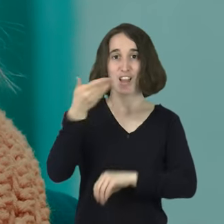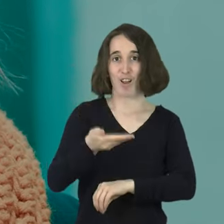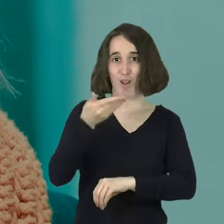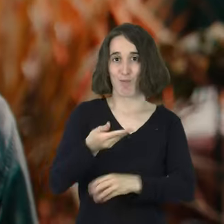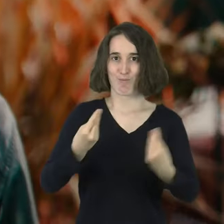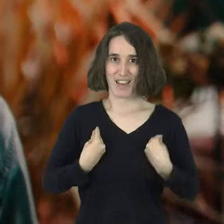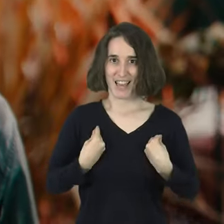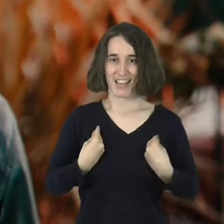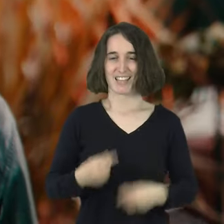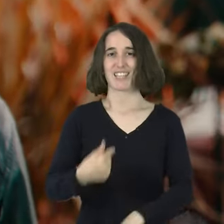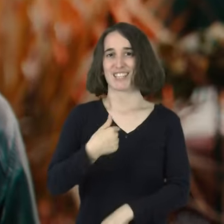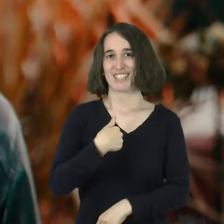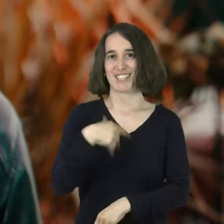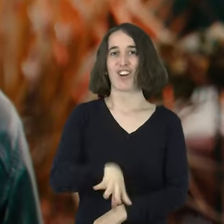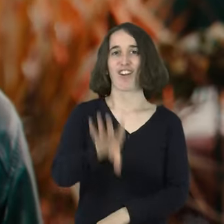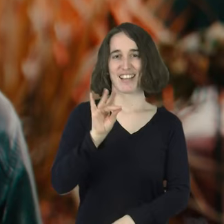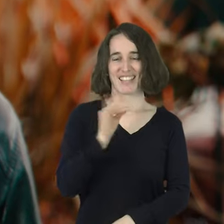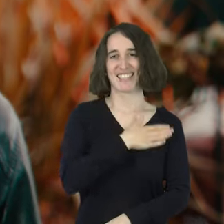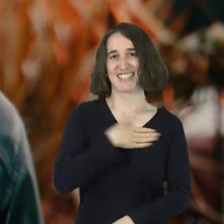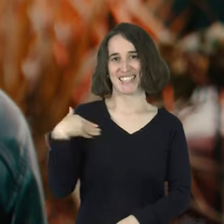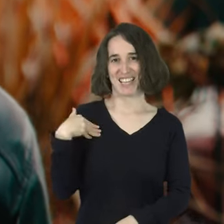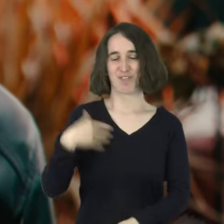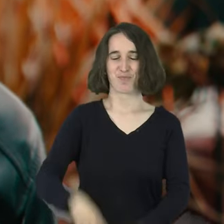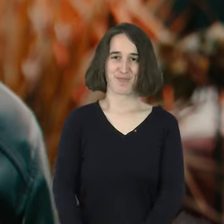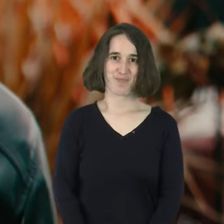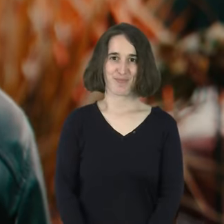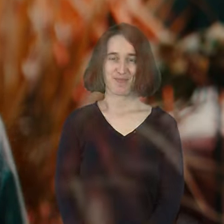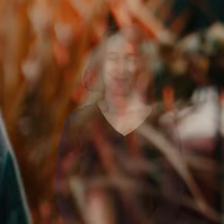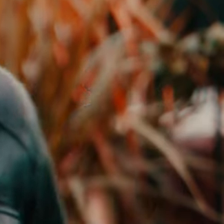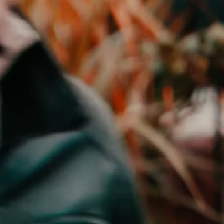horietarako. Nik aukeratzea erabakitzen du.